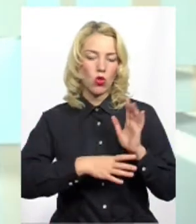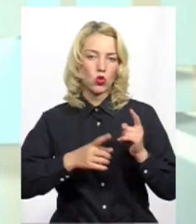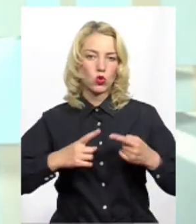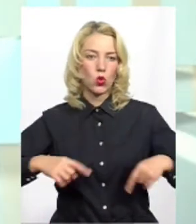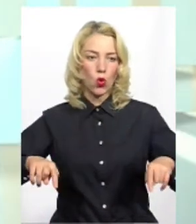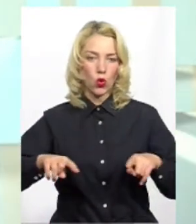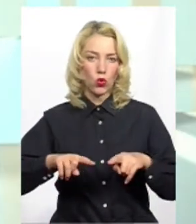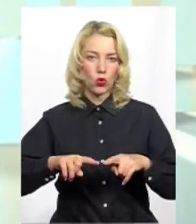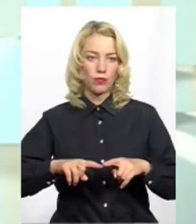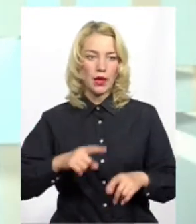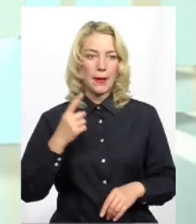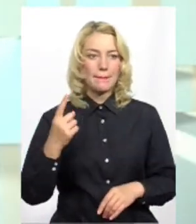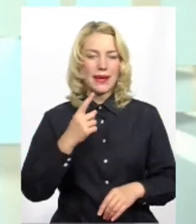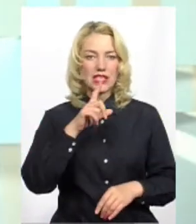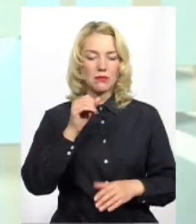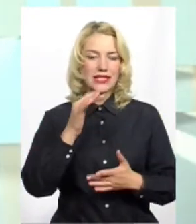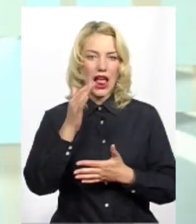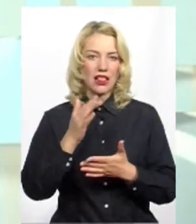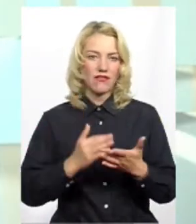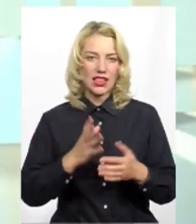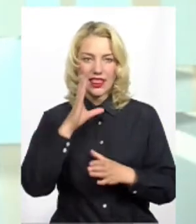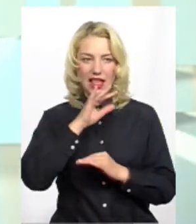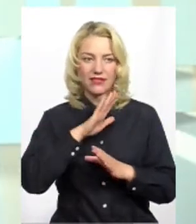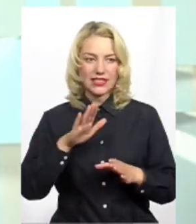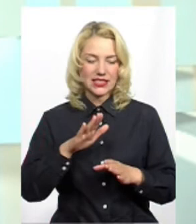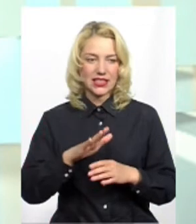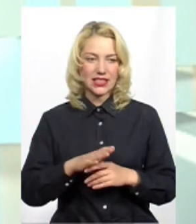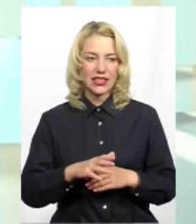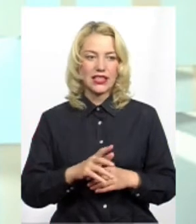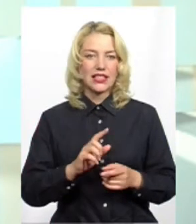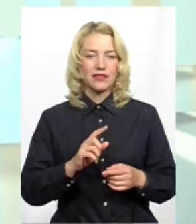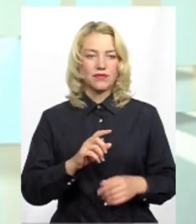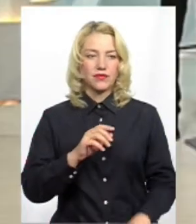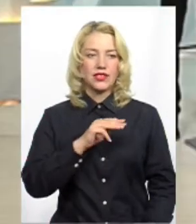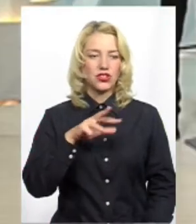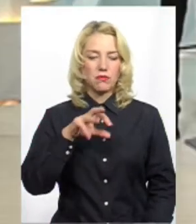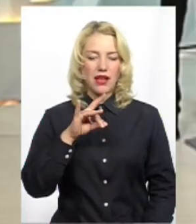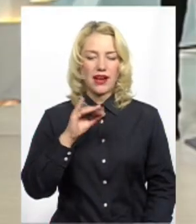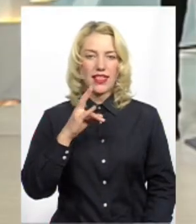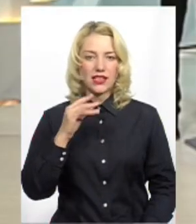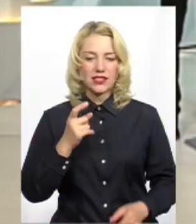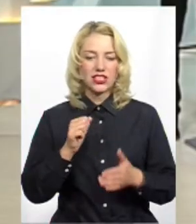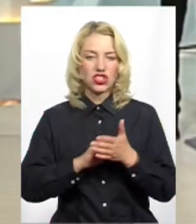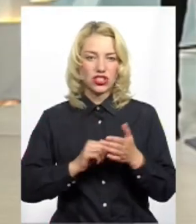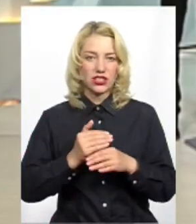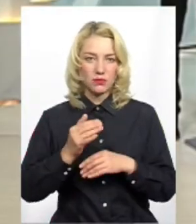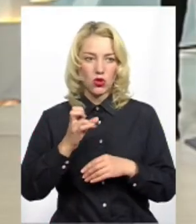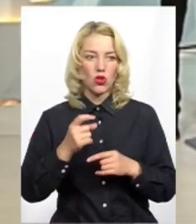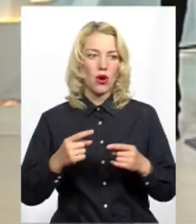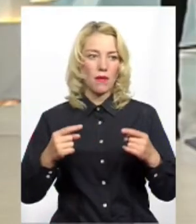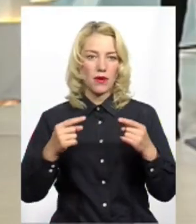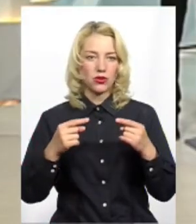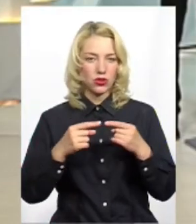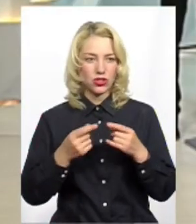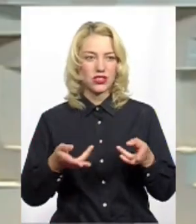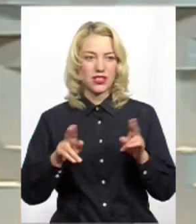округу. Першим за алфавітом не встиг стати Олексій Жмиренецький через пізнання, але точно залишається першим